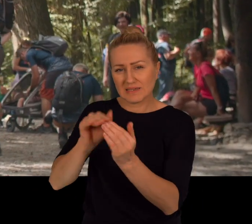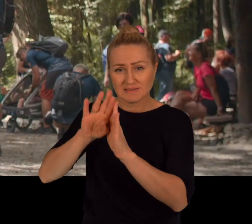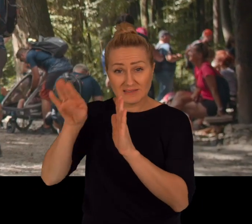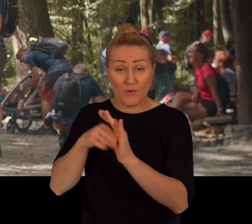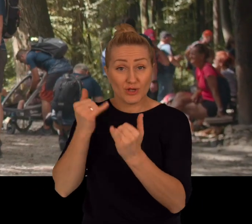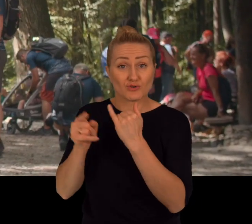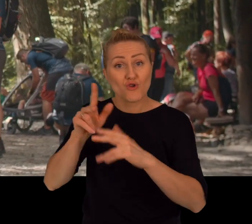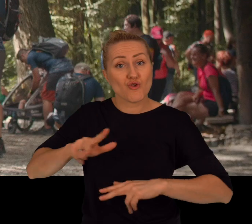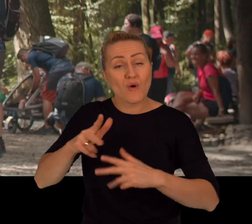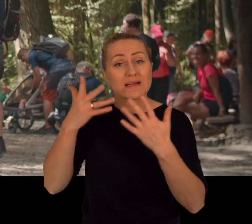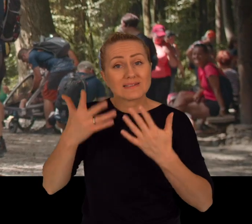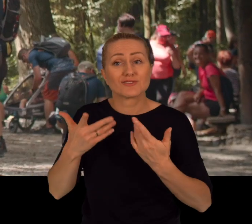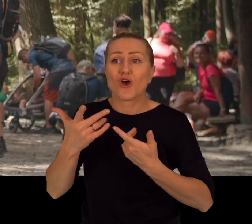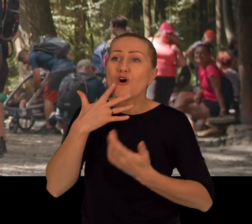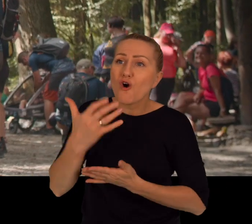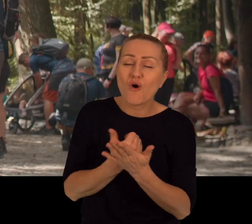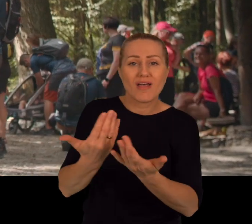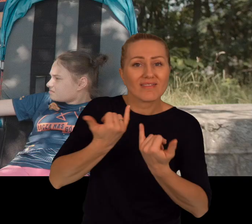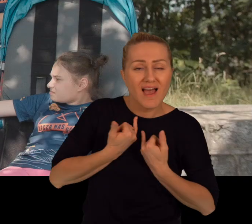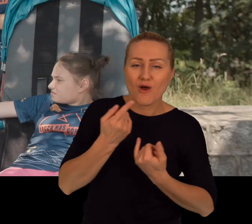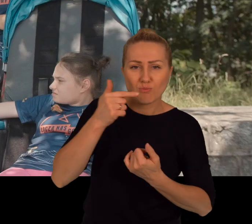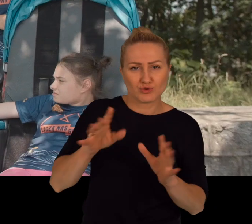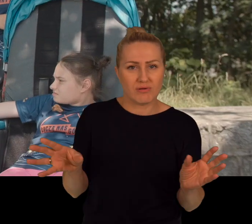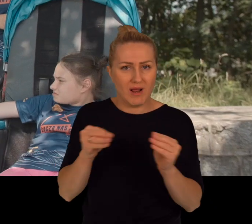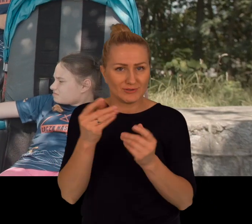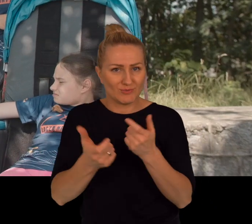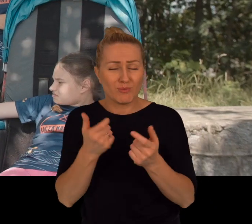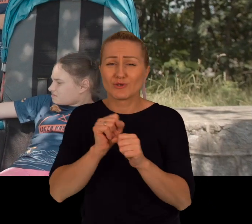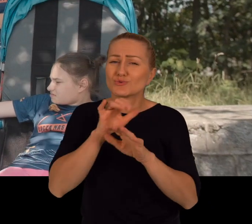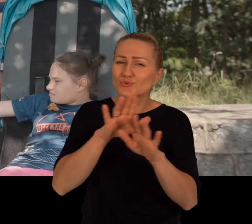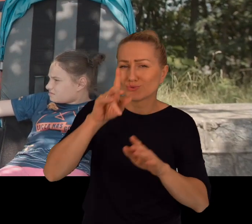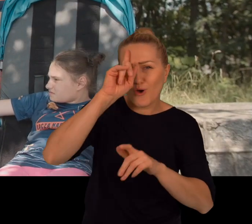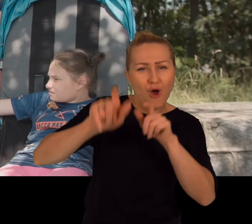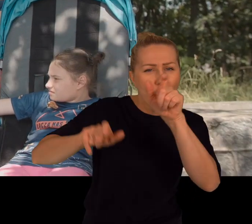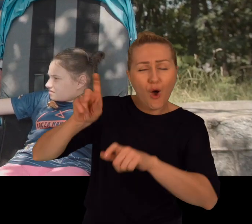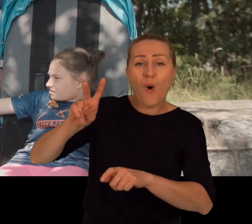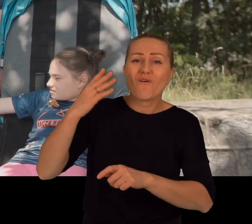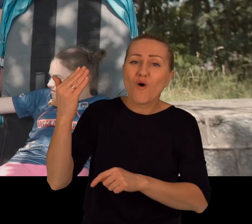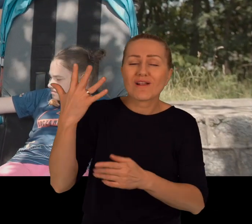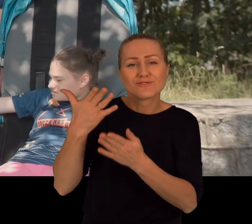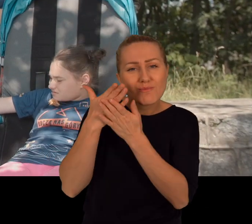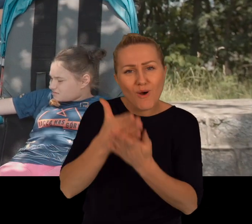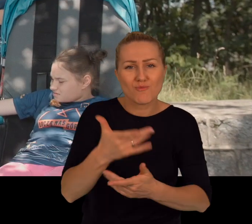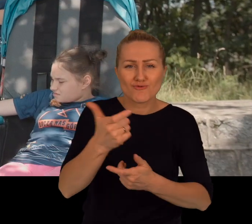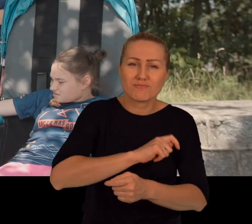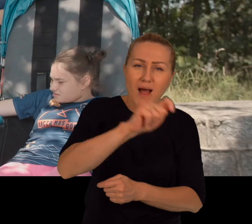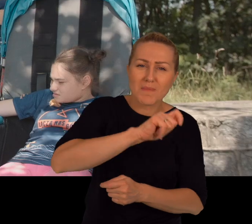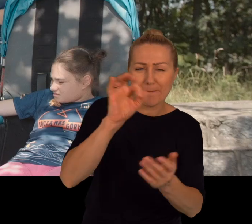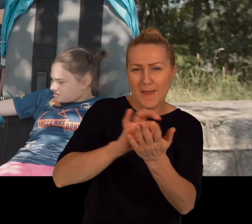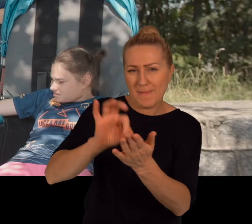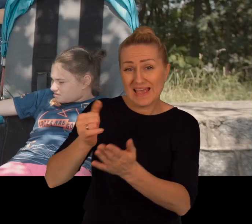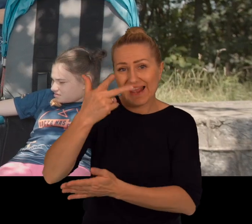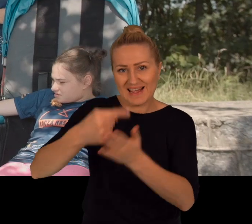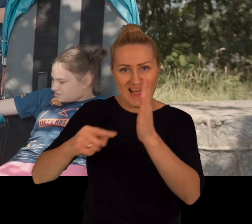rodzina ma coś robić, czerpać z tego korzyść to musi to robić razem. A jest cała rzecz ludzi, czyli wolontariuszy, którzy chcą pomóc i pomagają, jeżdżą